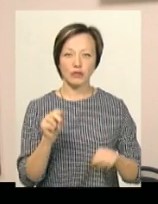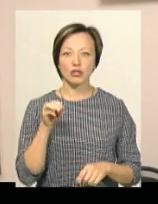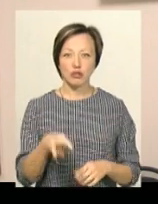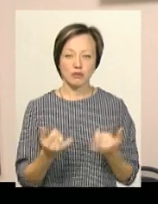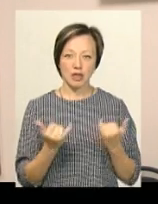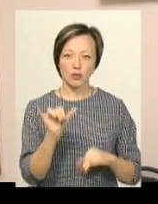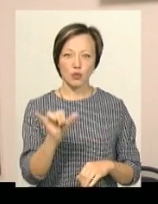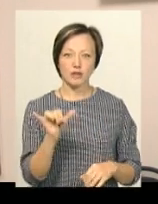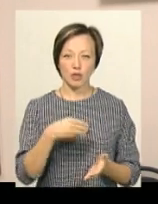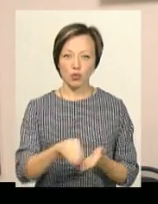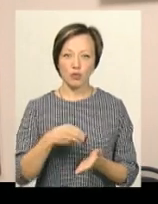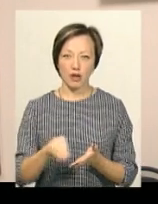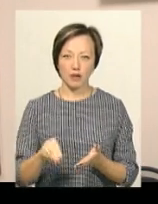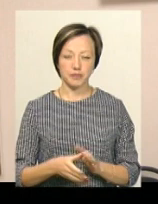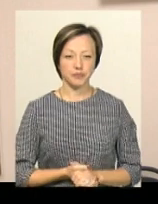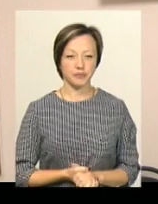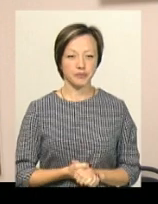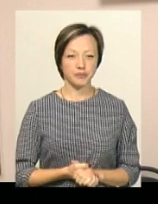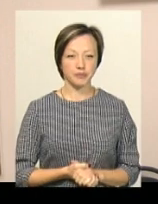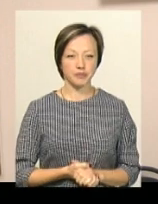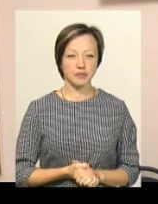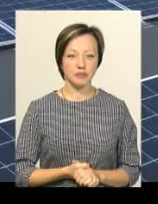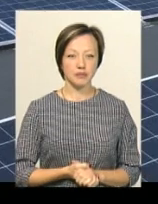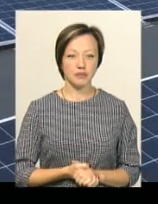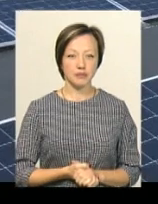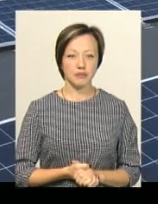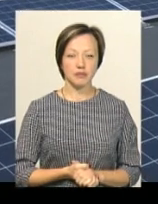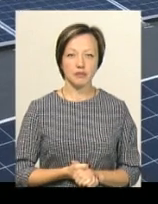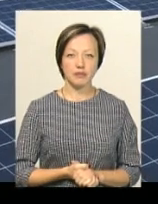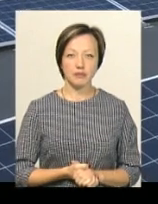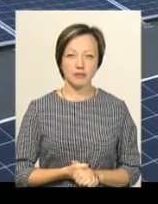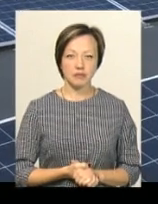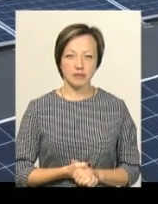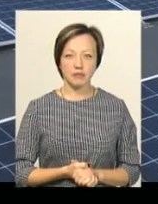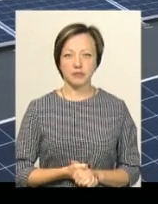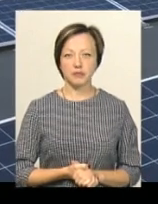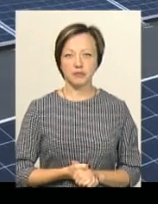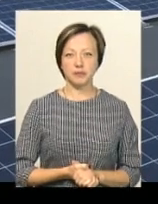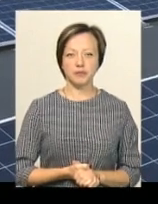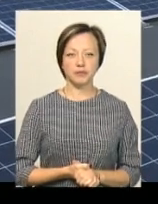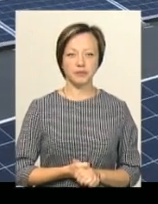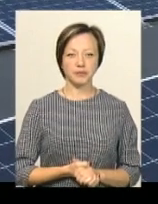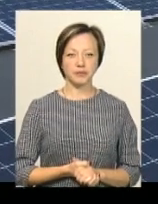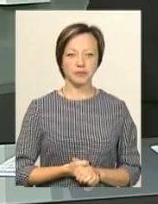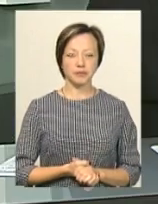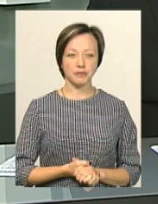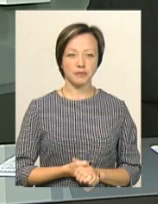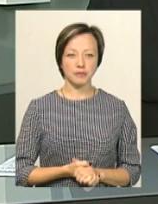зараз університет купує електричну енергію в електромережі. Ірина Аріон, Віктор Кривий, новини Поділля Центр.